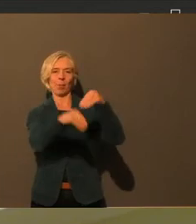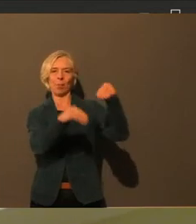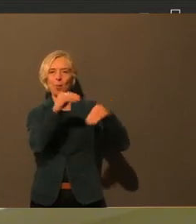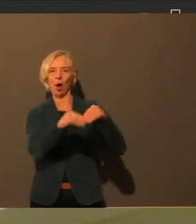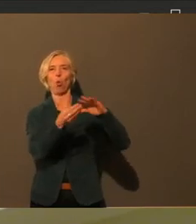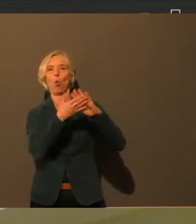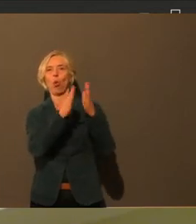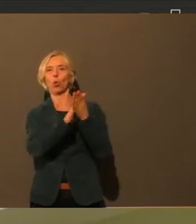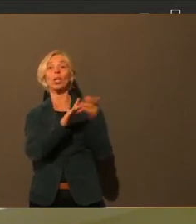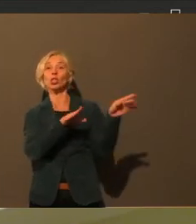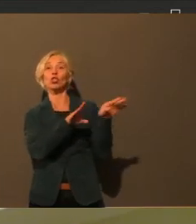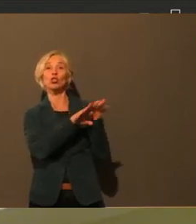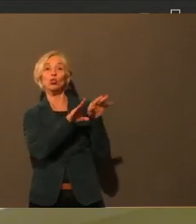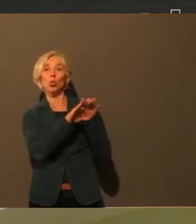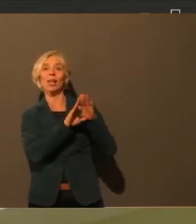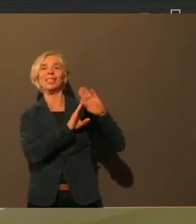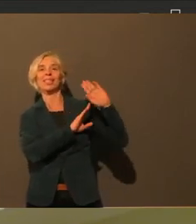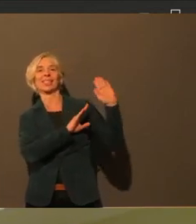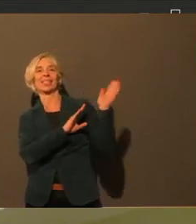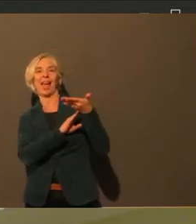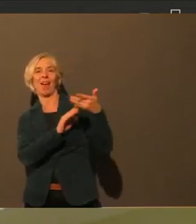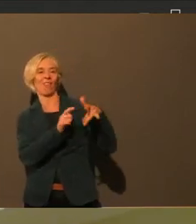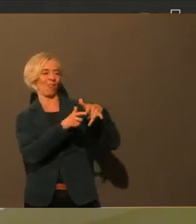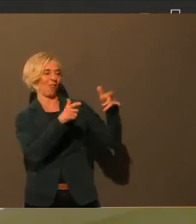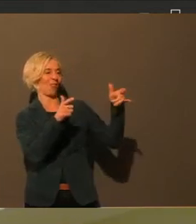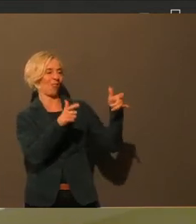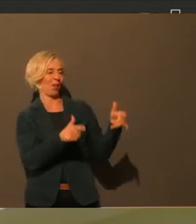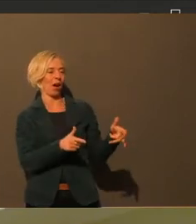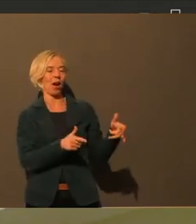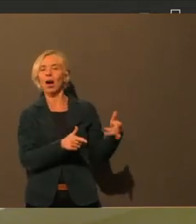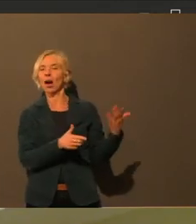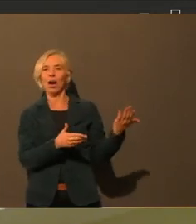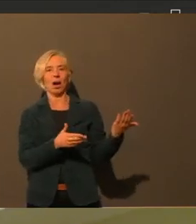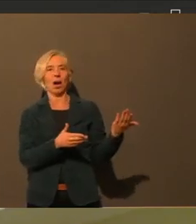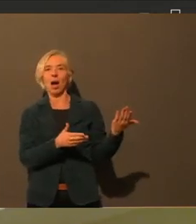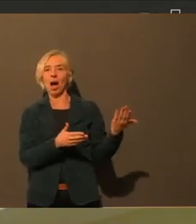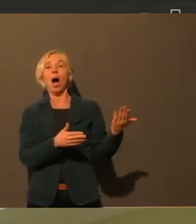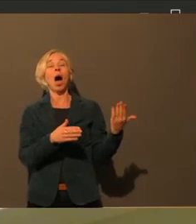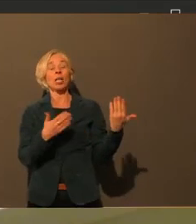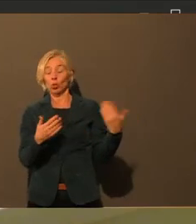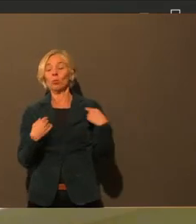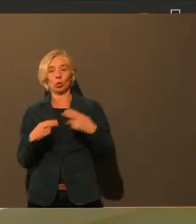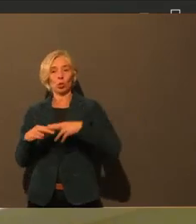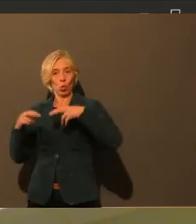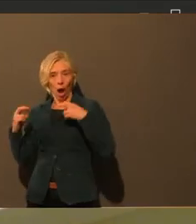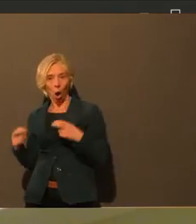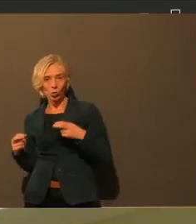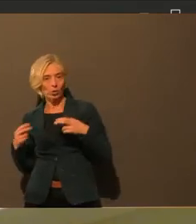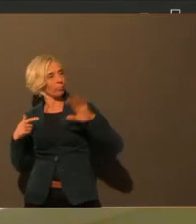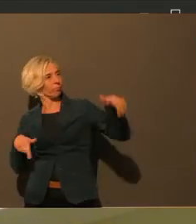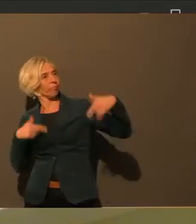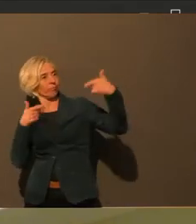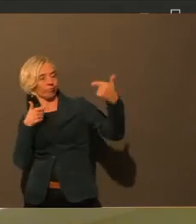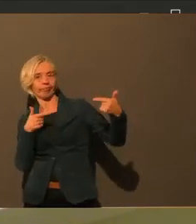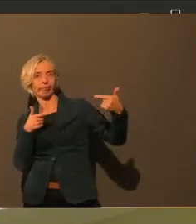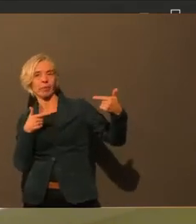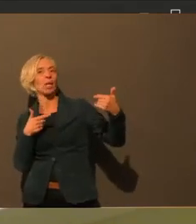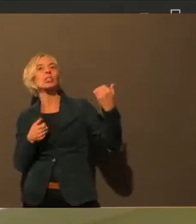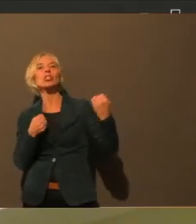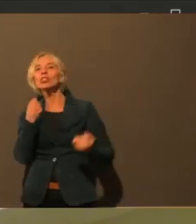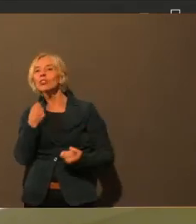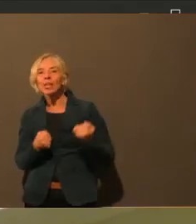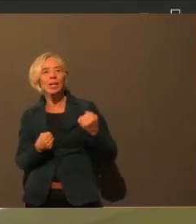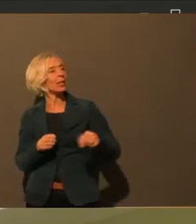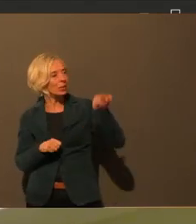dann ermöglicht, dass man am Distanzunterricht teilnehmen kann von zu Hause aus. Da muss auch das